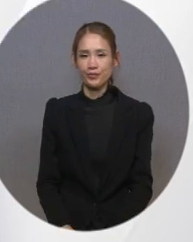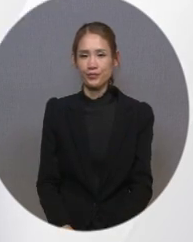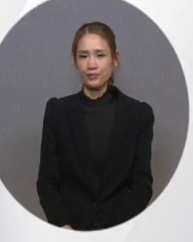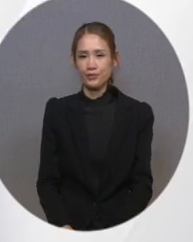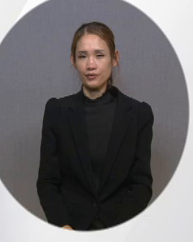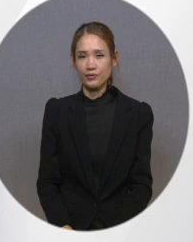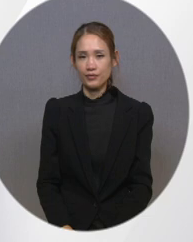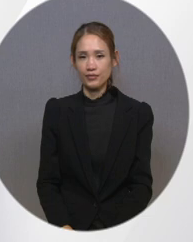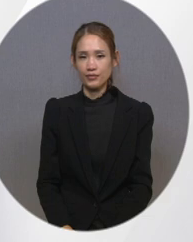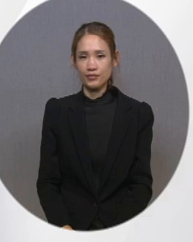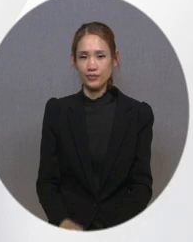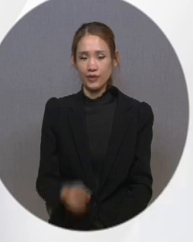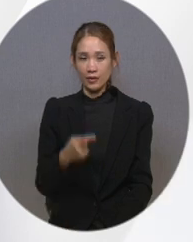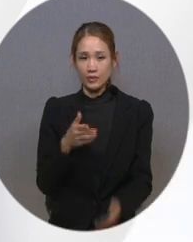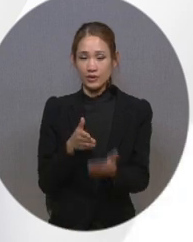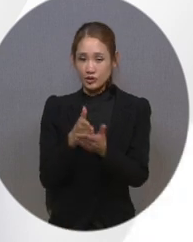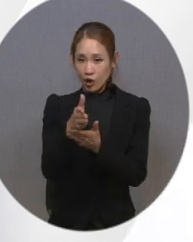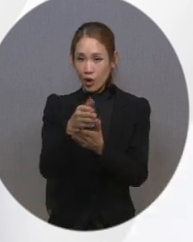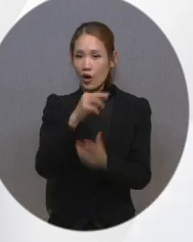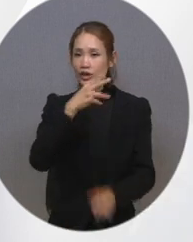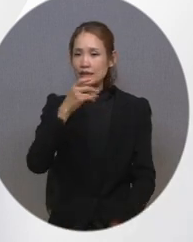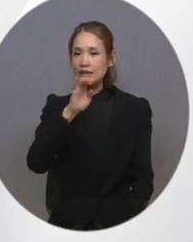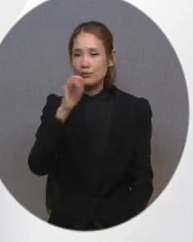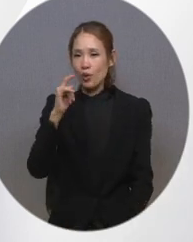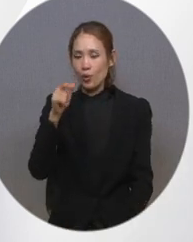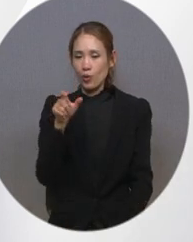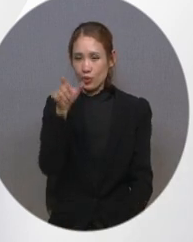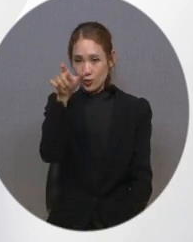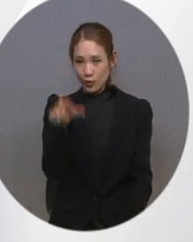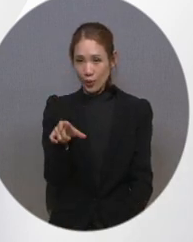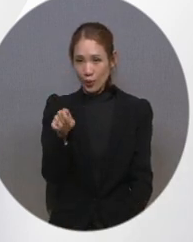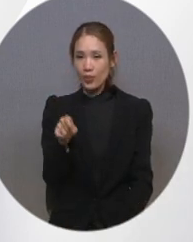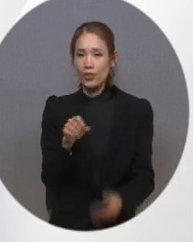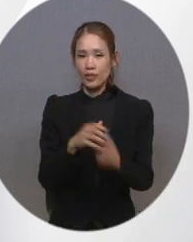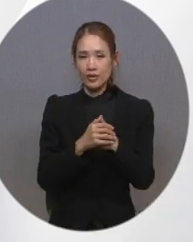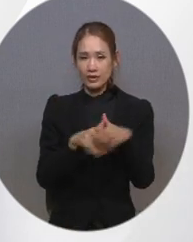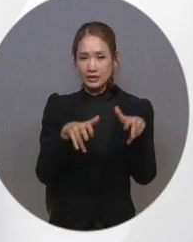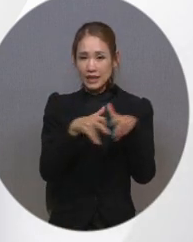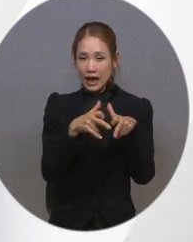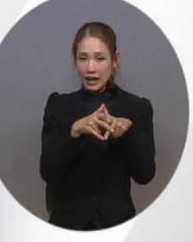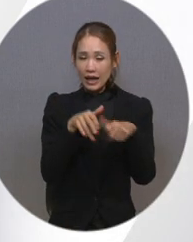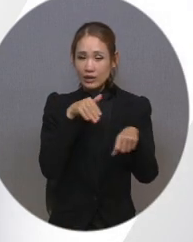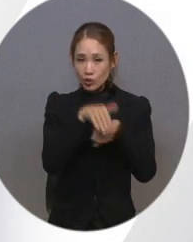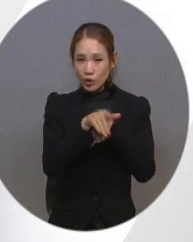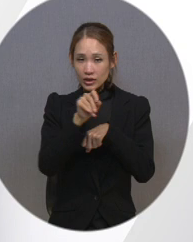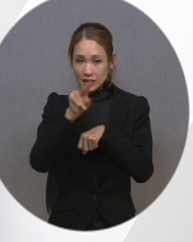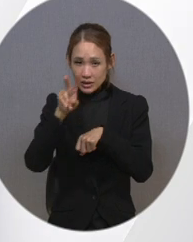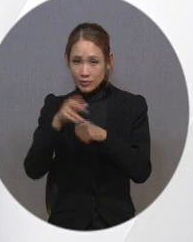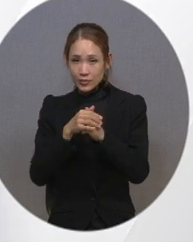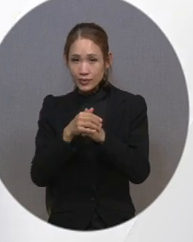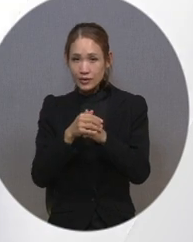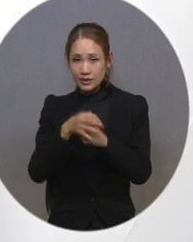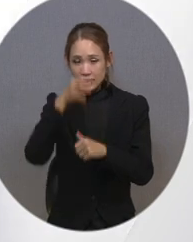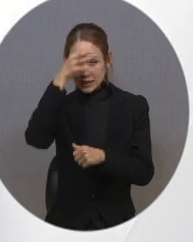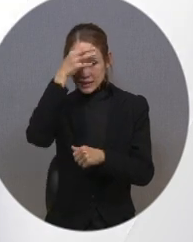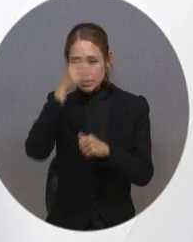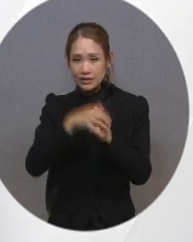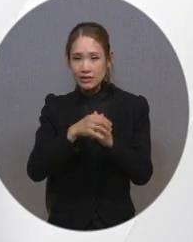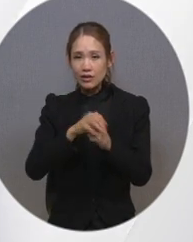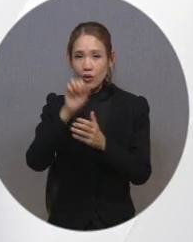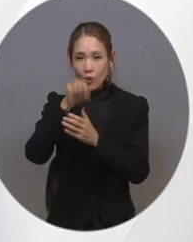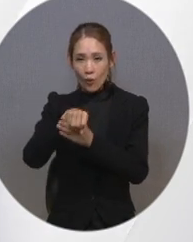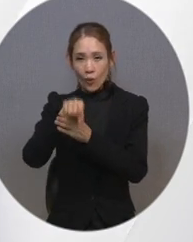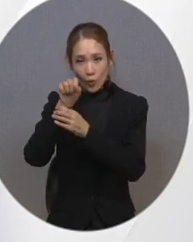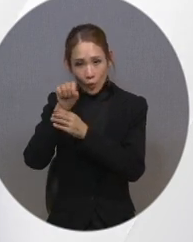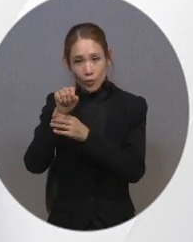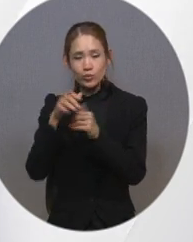다음은 전용 리모컨 제공입니다. 장애인용 TV에는 기능 설정 온오프 단축키, 점자